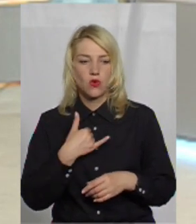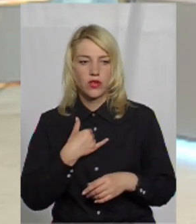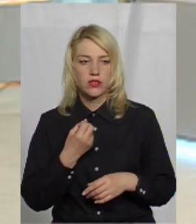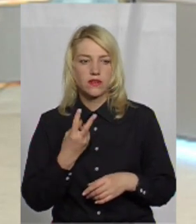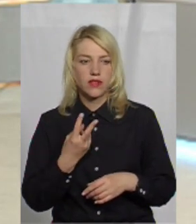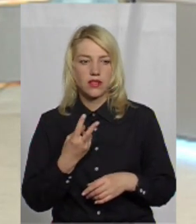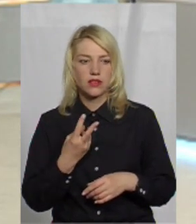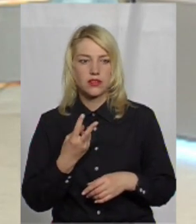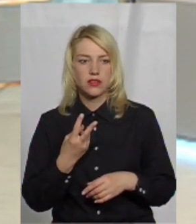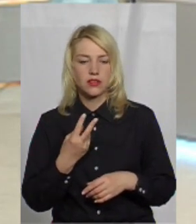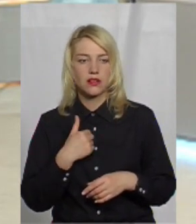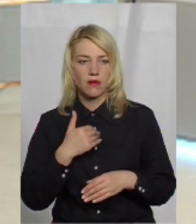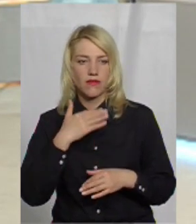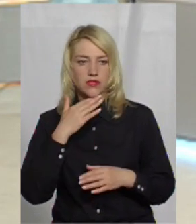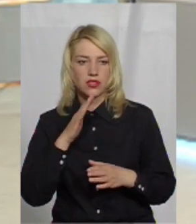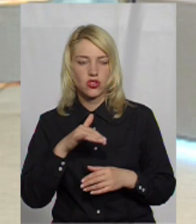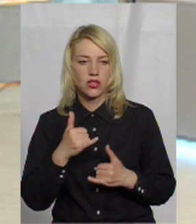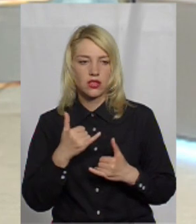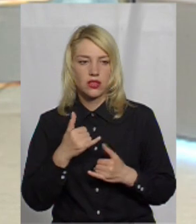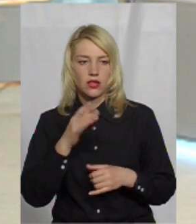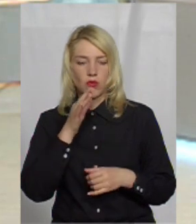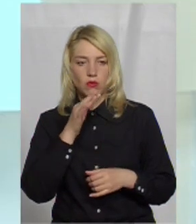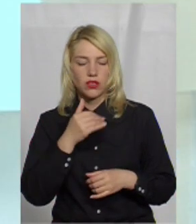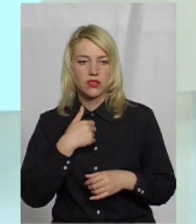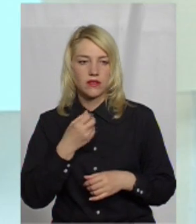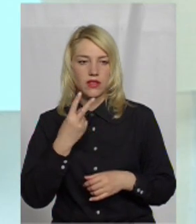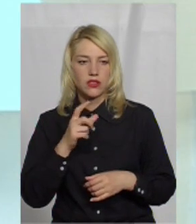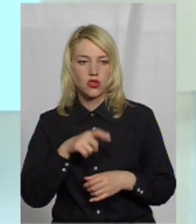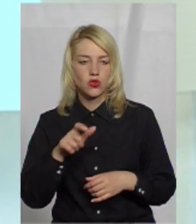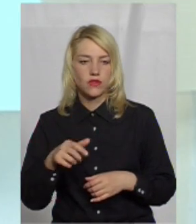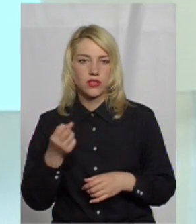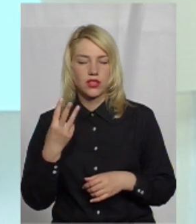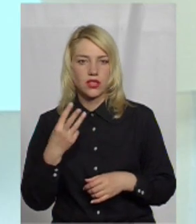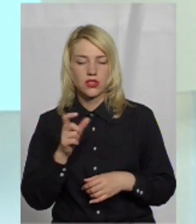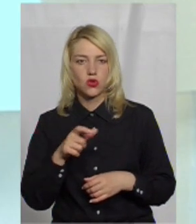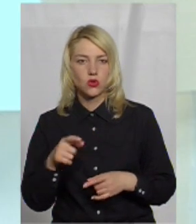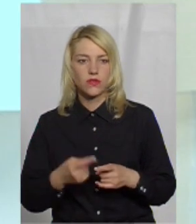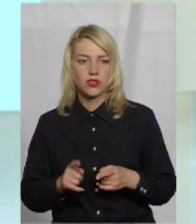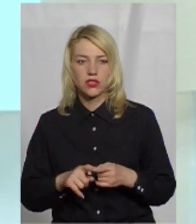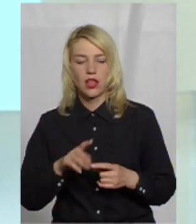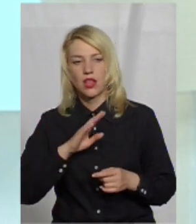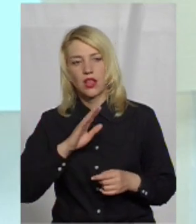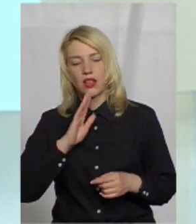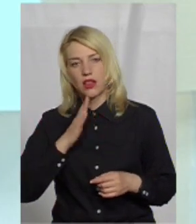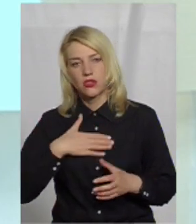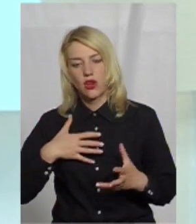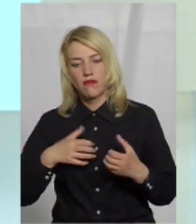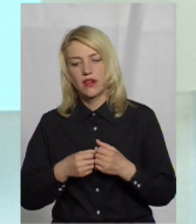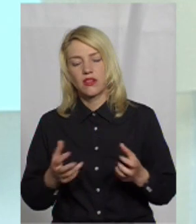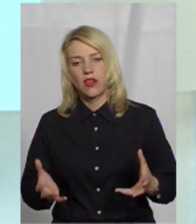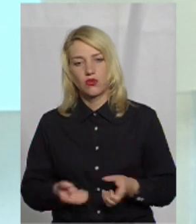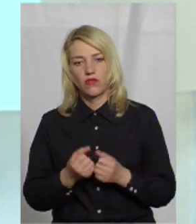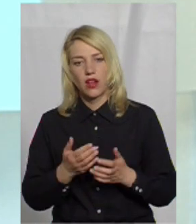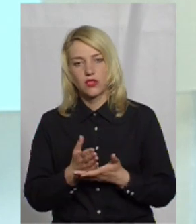добровольців зараз на даний момент. І 12 чоловік, 13 чоловік – це наша аварійно-рятувальна служба,